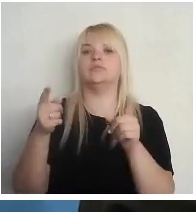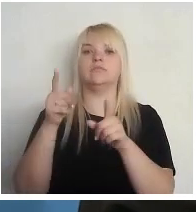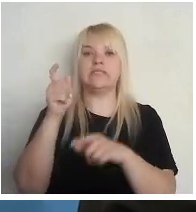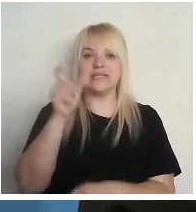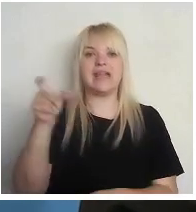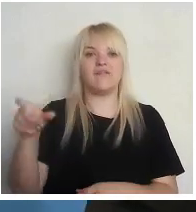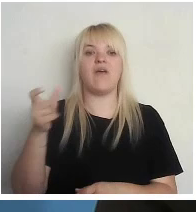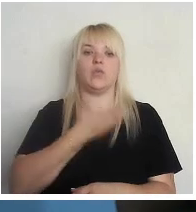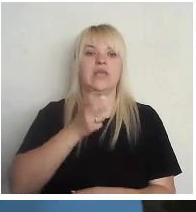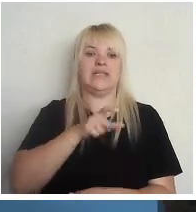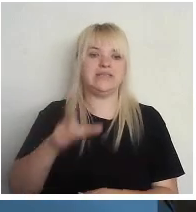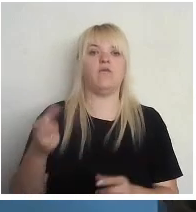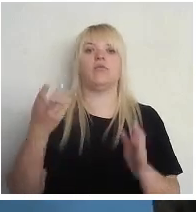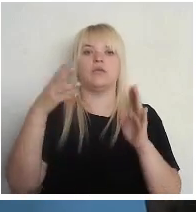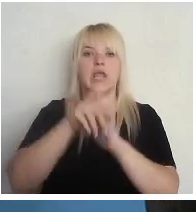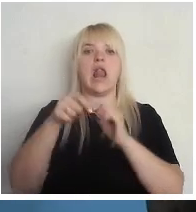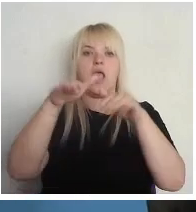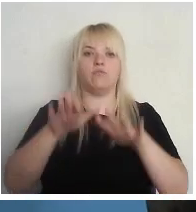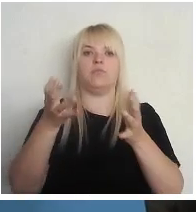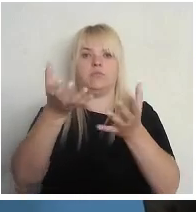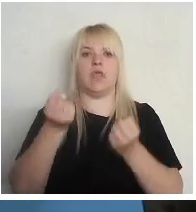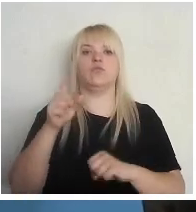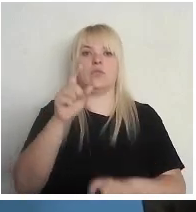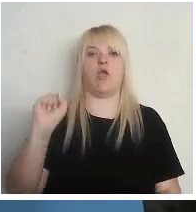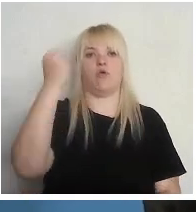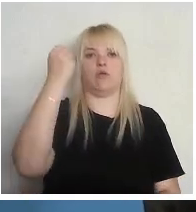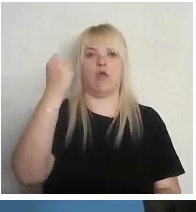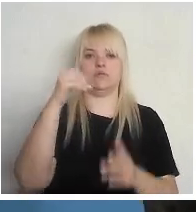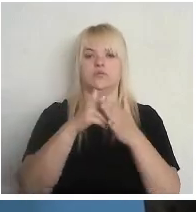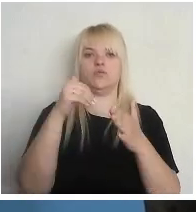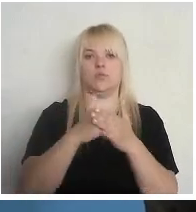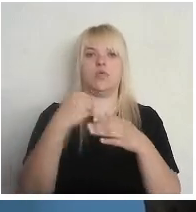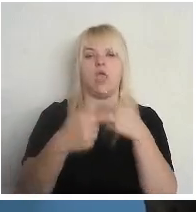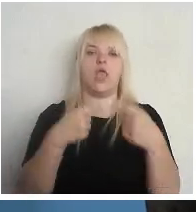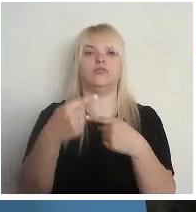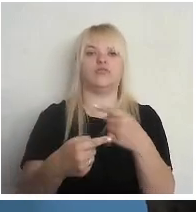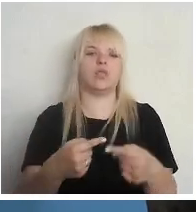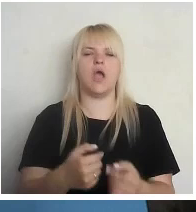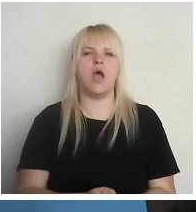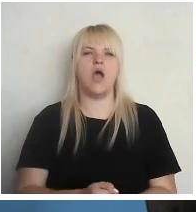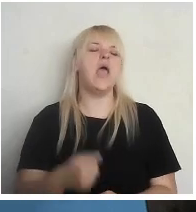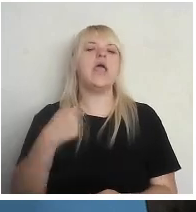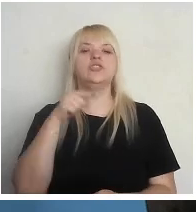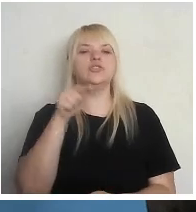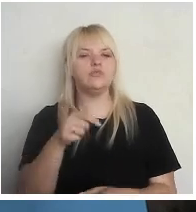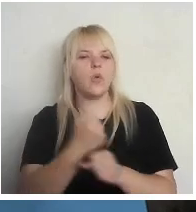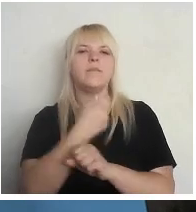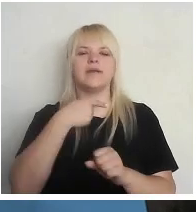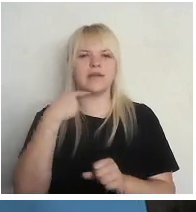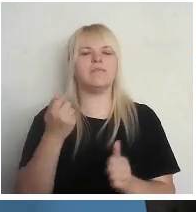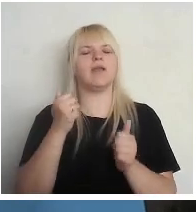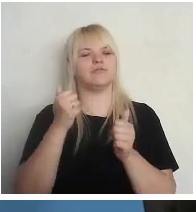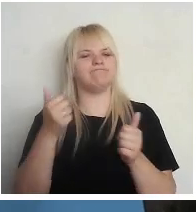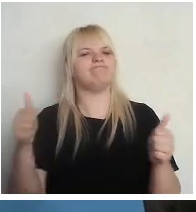iesaistīšanos lēmumu pieņemšanā un šajā demokrātijas uzturēšanā. Un šeit, es domāju, gribētu vilkt paralēles, ka tas